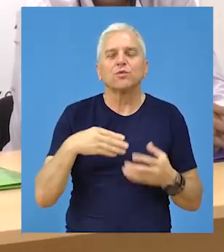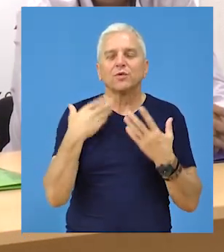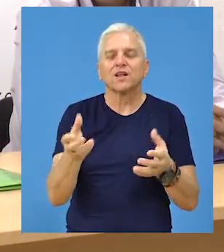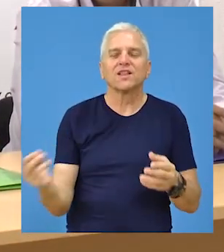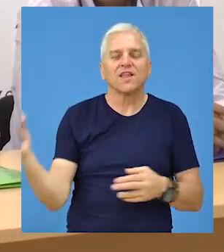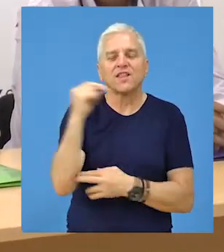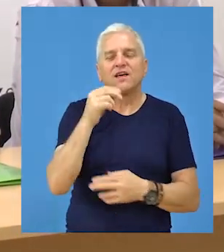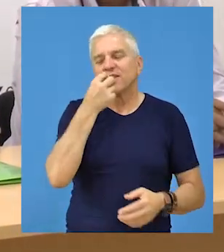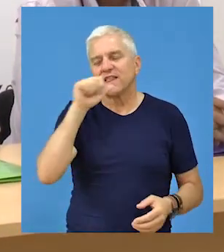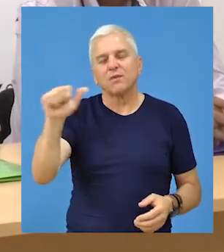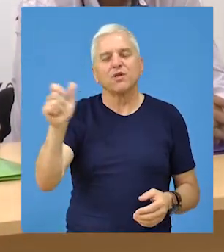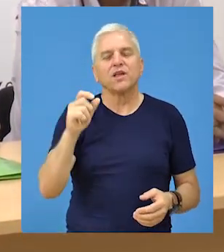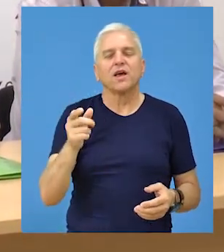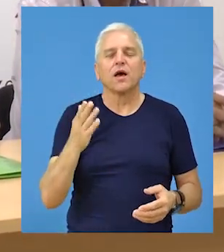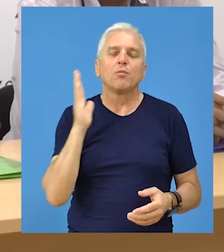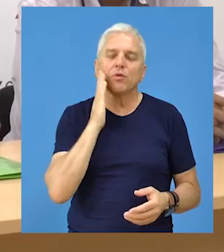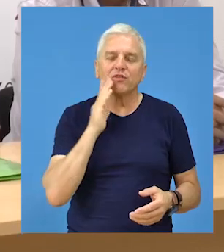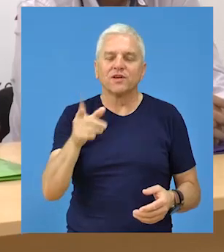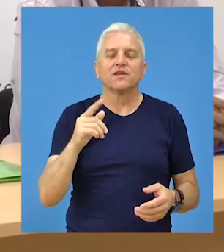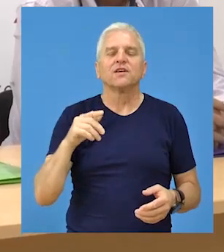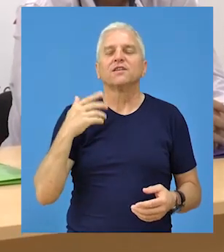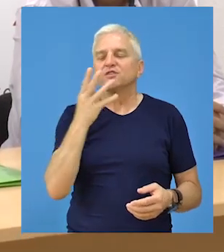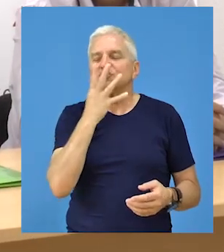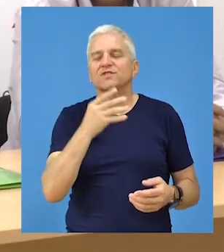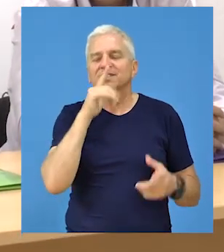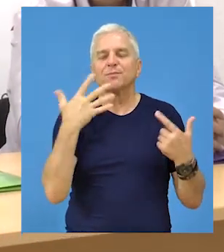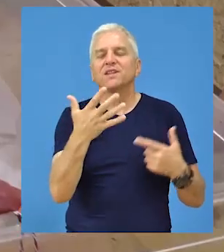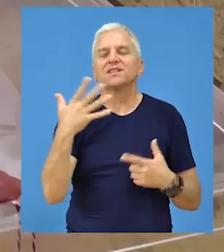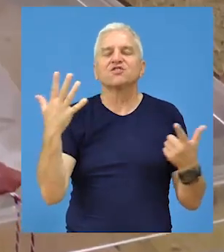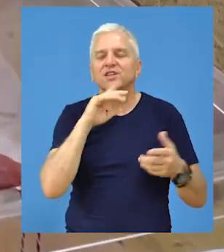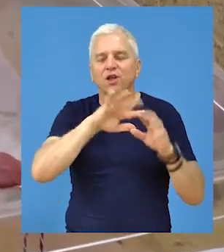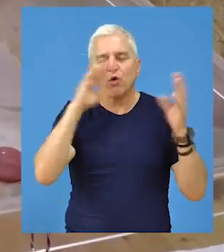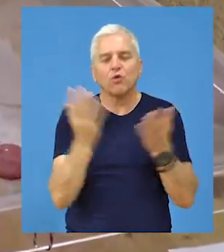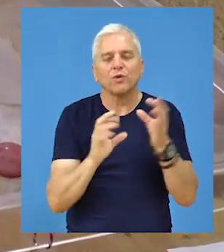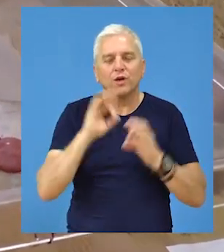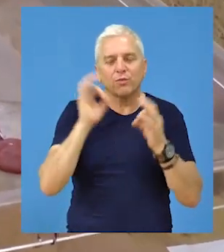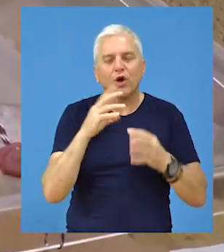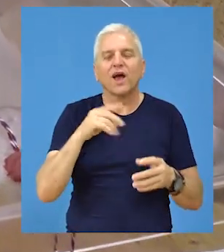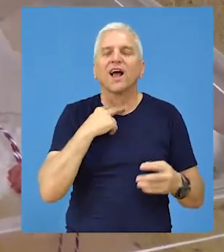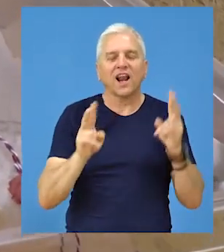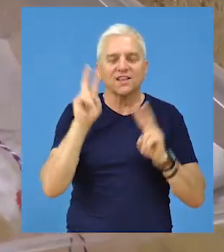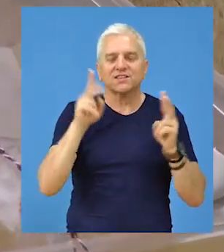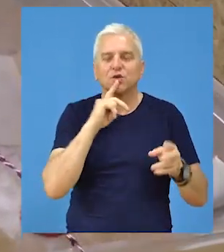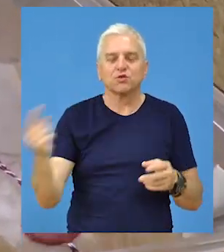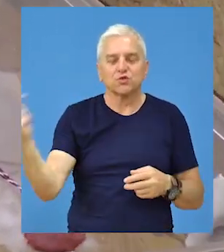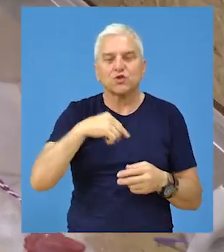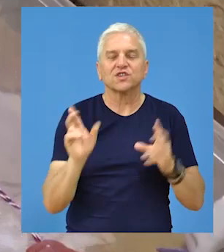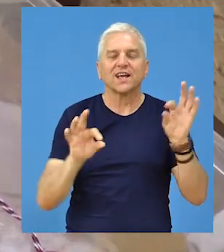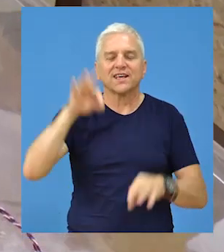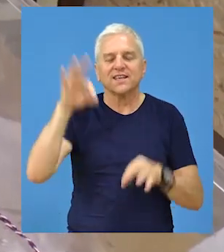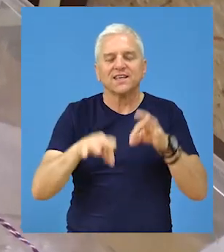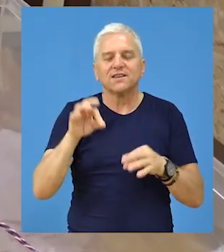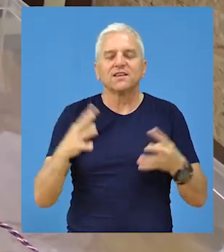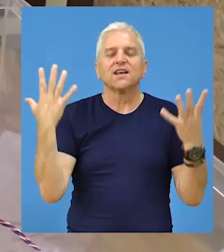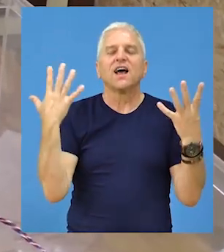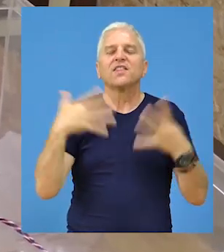najveće poverenje, o čemu svedoči 54,5 od 100 podrške od ukupnog broja birača koji su izašli na izbore,